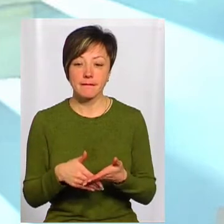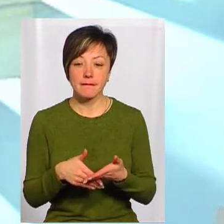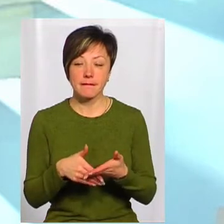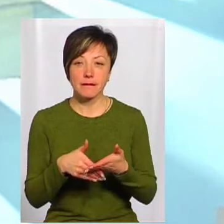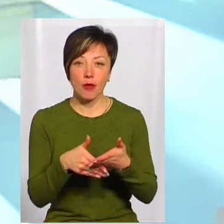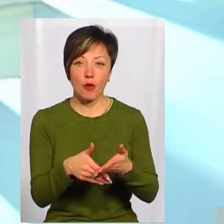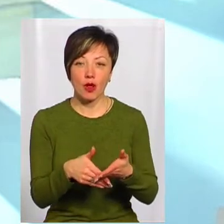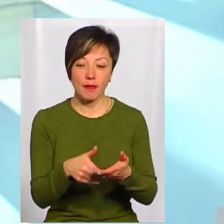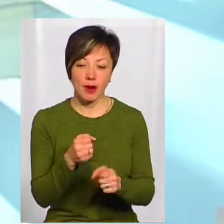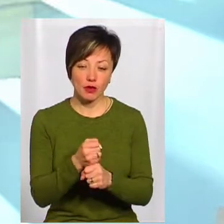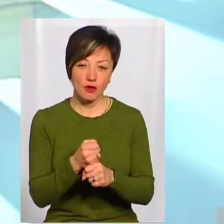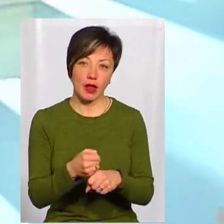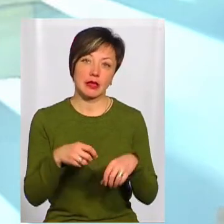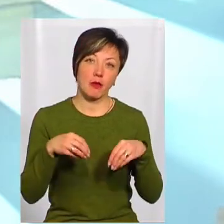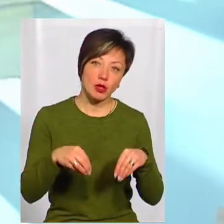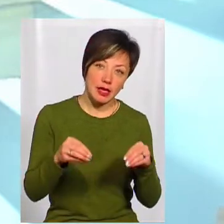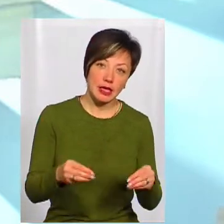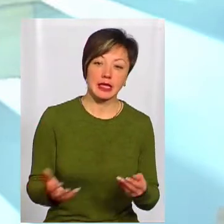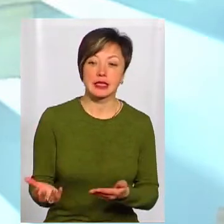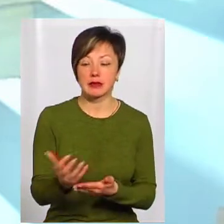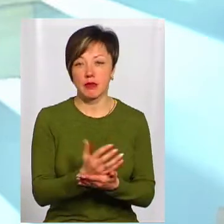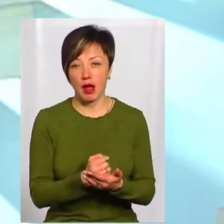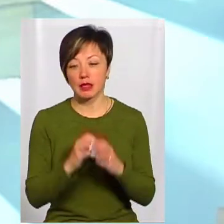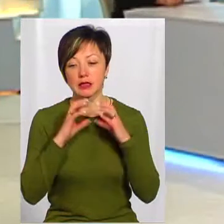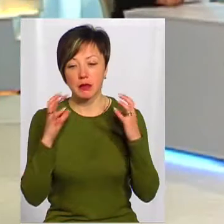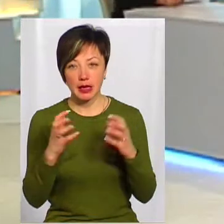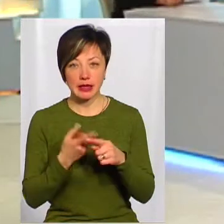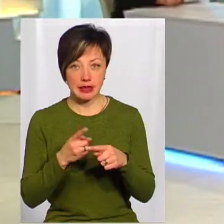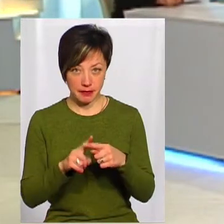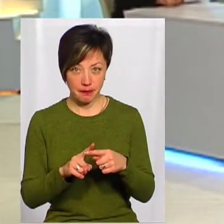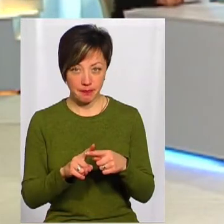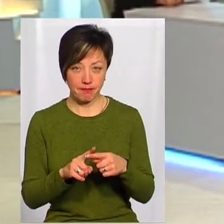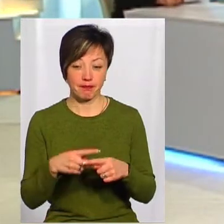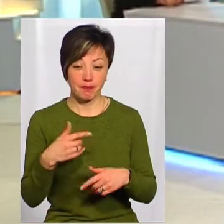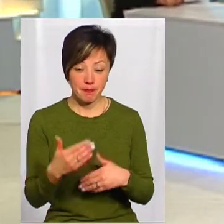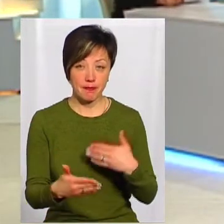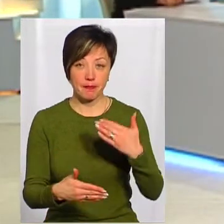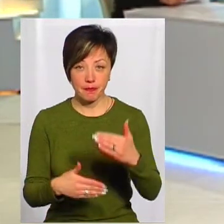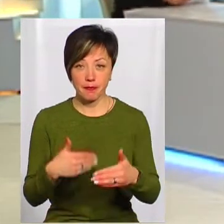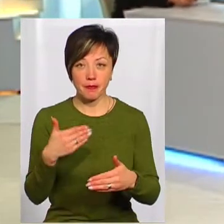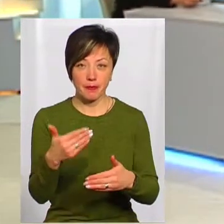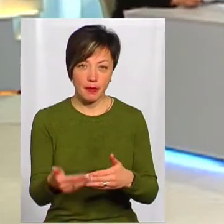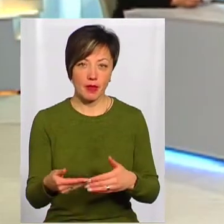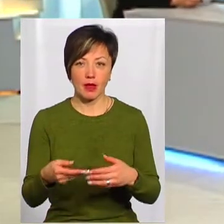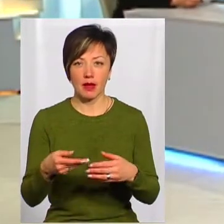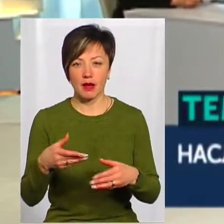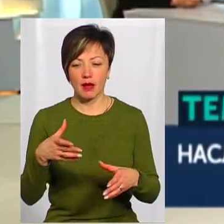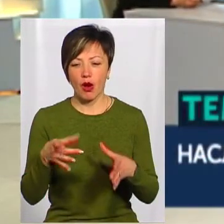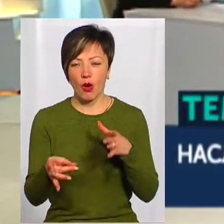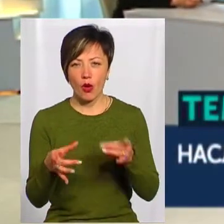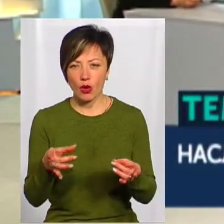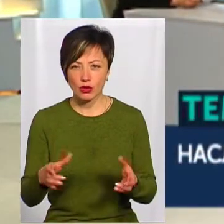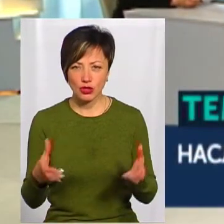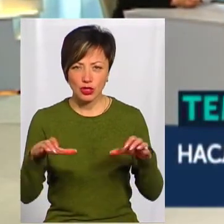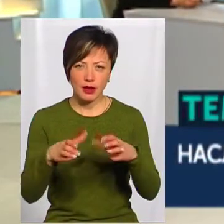посадити, зібрати і зберегти цей урожай. І все йшло до того. Там гончарі появились, там